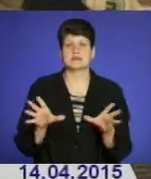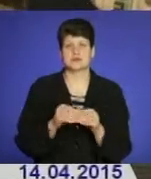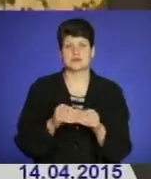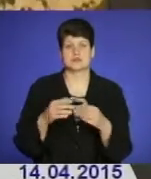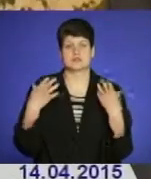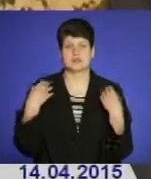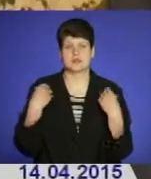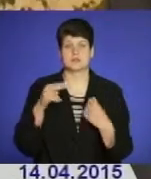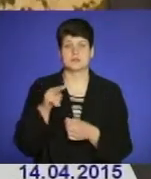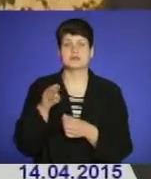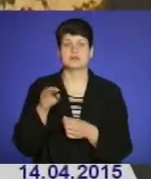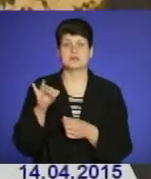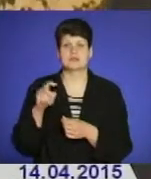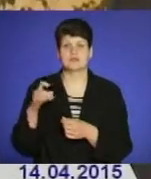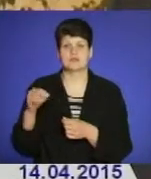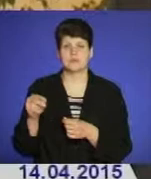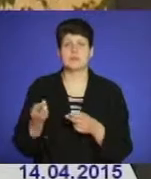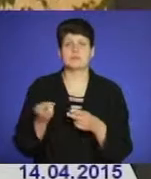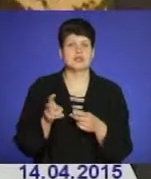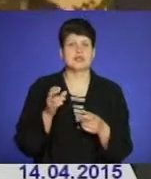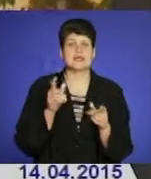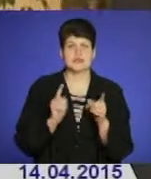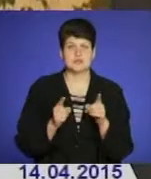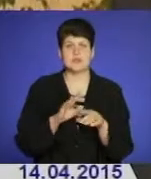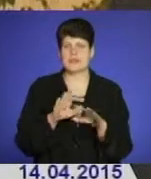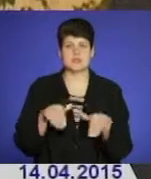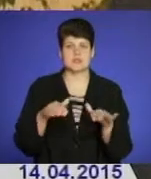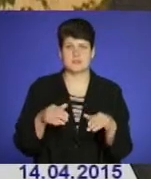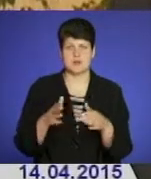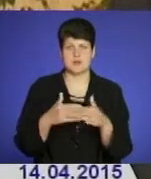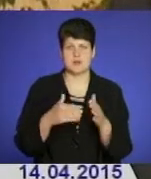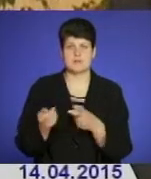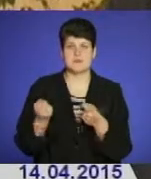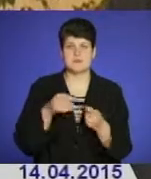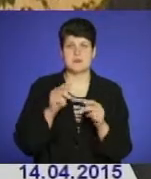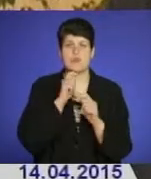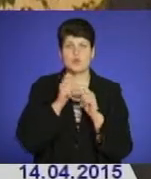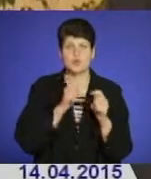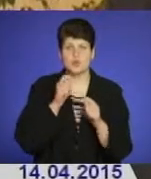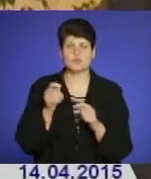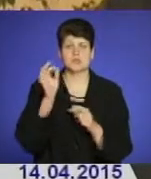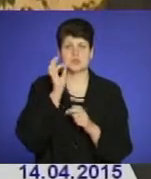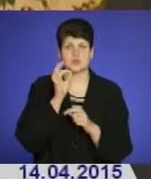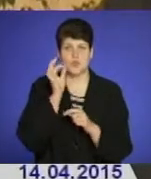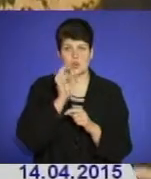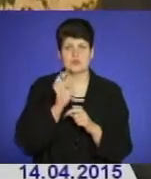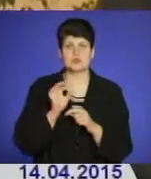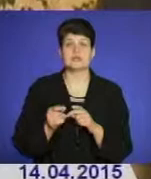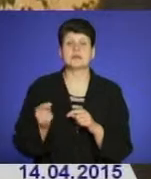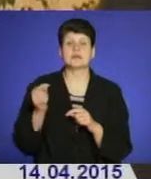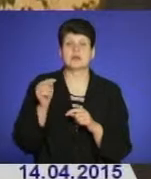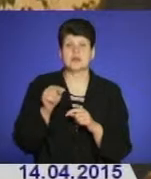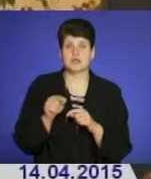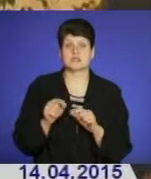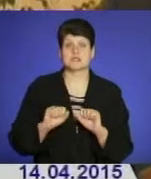Тиховичем. Прийшли ми, звісно, не з пустими руками, принесли дітям подарунки, солодощі. Таким чином